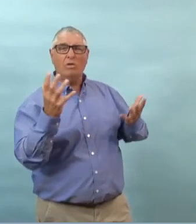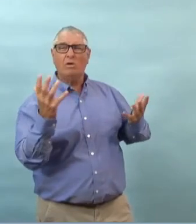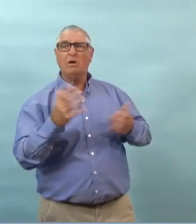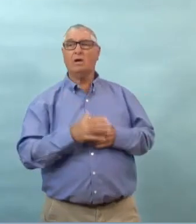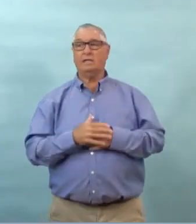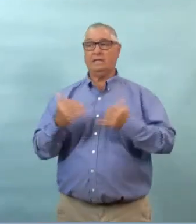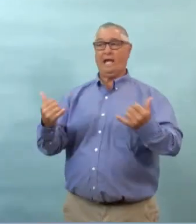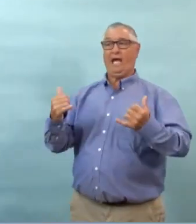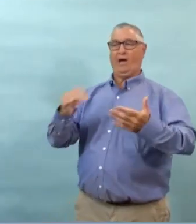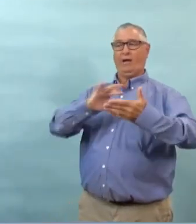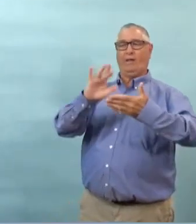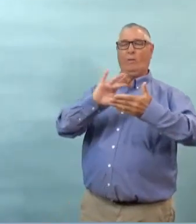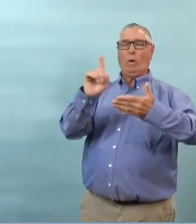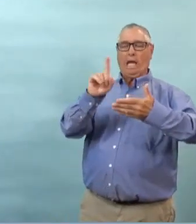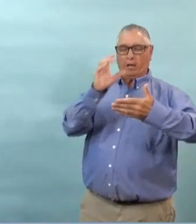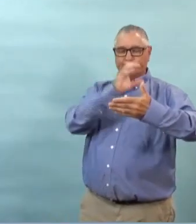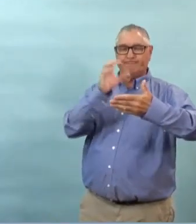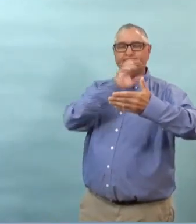une entreprise qui a fait une blague